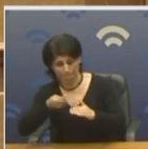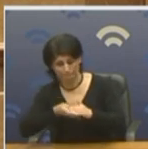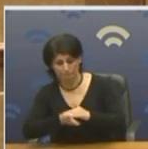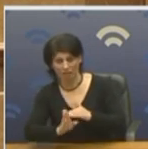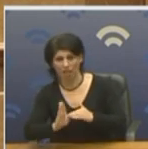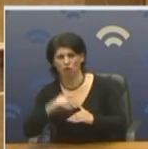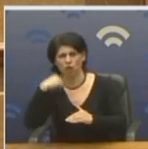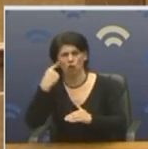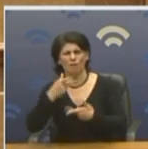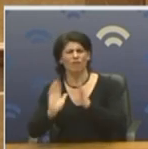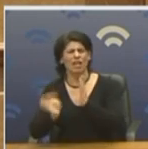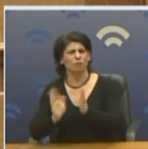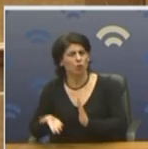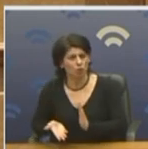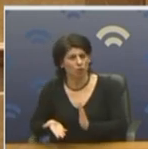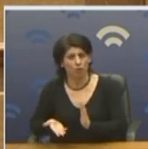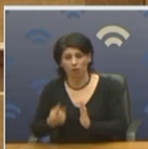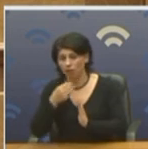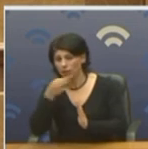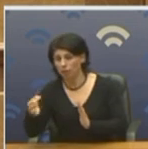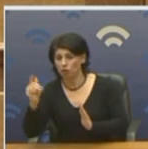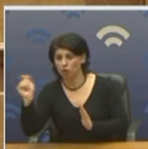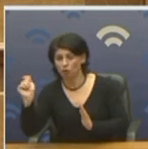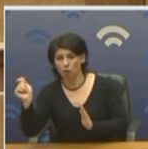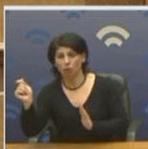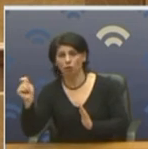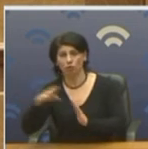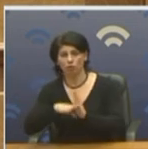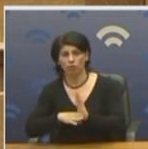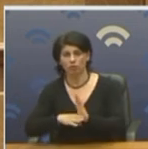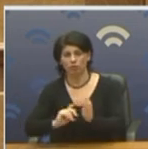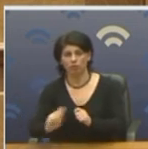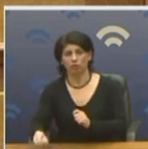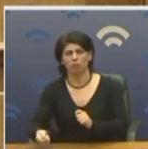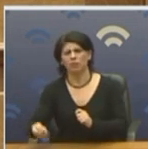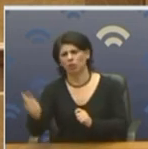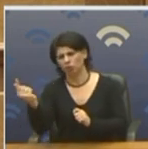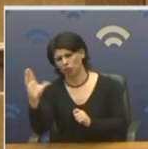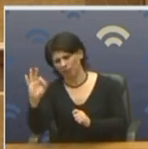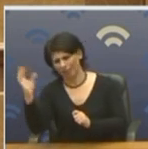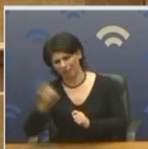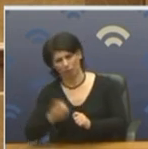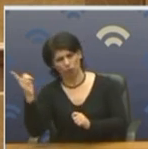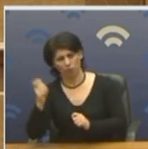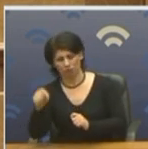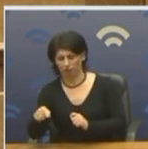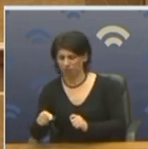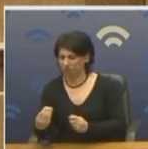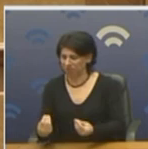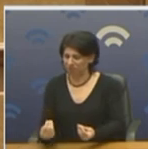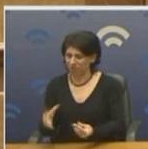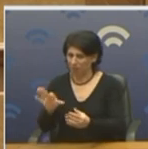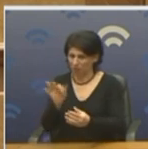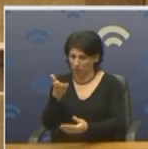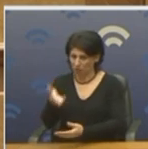υπόδειξη σε όλο το πολιτικό σύστημα, να δώσει 2.400 ευρώ. Ατυχής επιλογή ενός Πρωθυπουργού, ενός